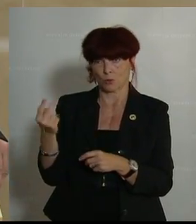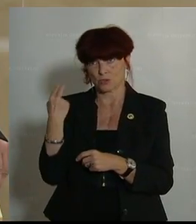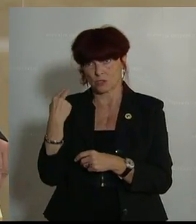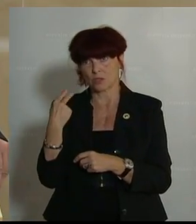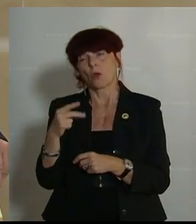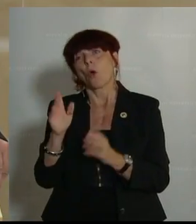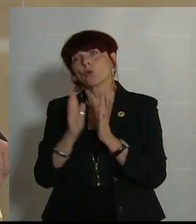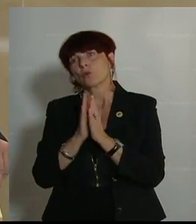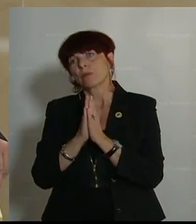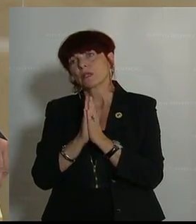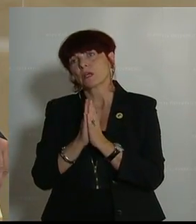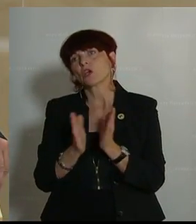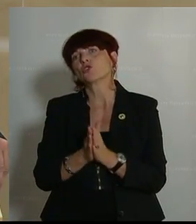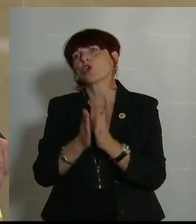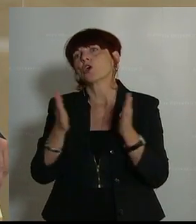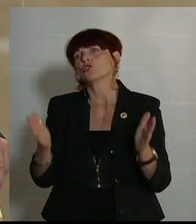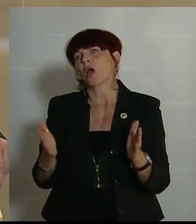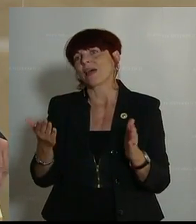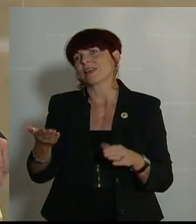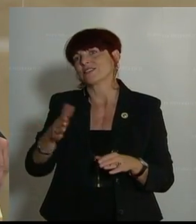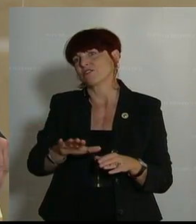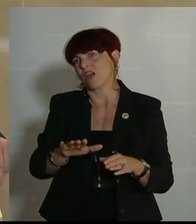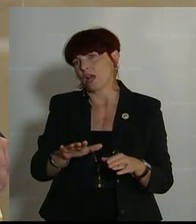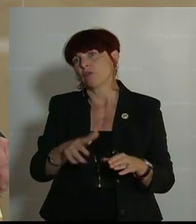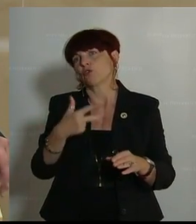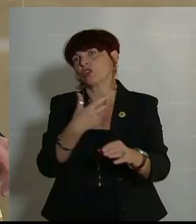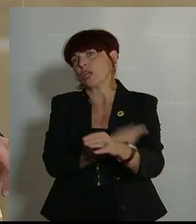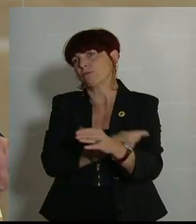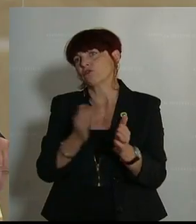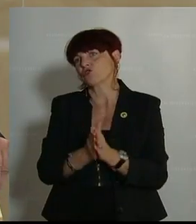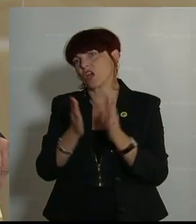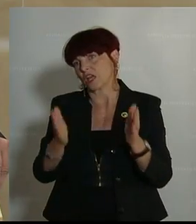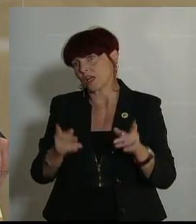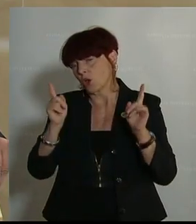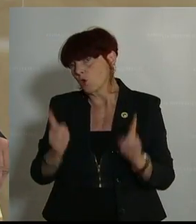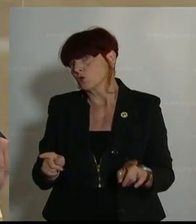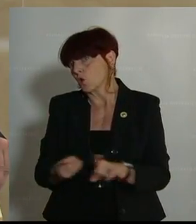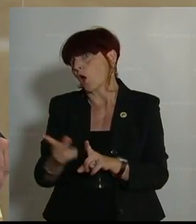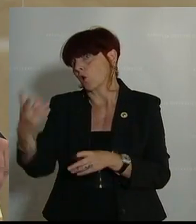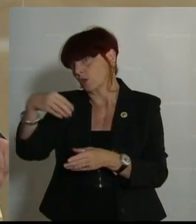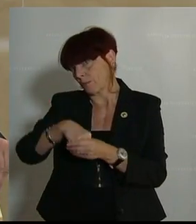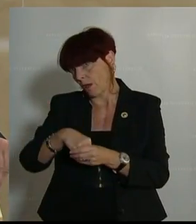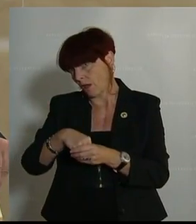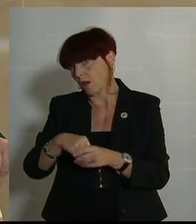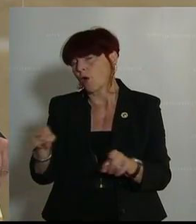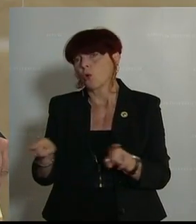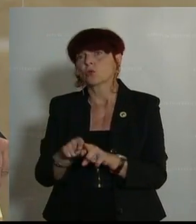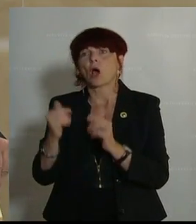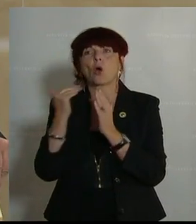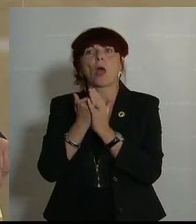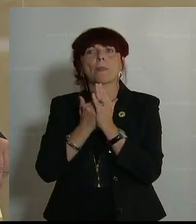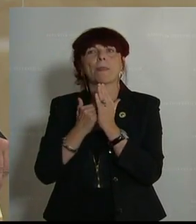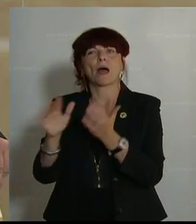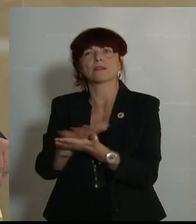auch die Schadensfälle im Bereich der Impfschäden mitzudiskutieren und mit einzunehmen, wenn es um das Register geht und auch die Löschung der Daten